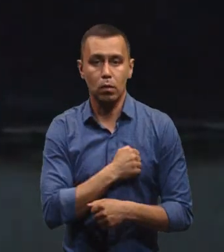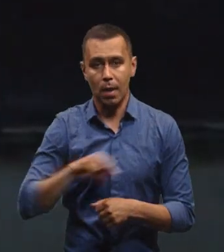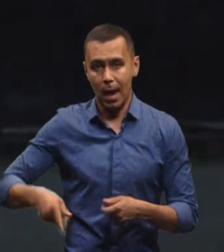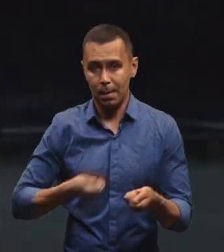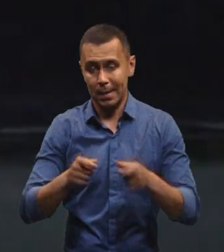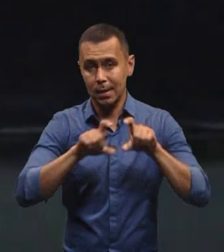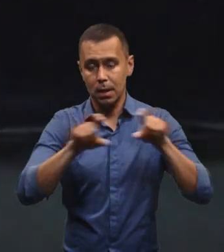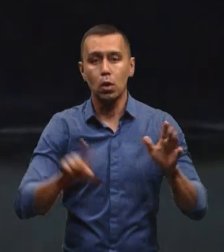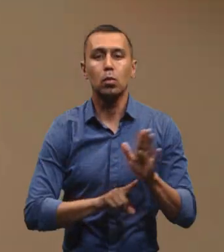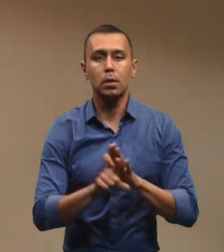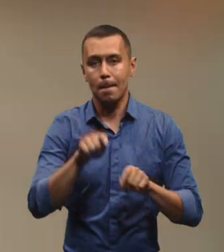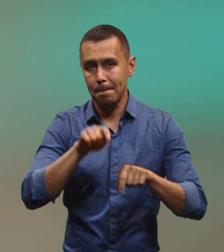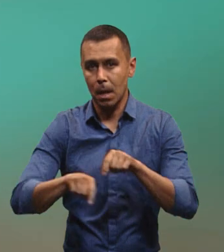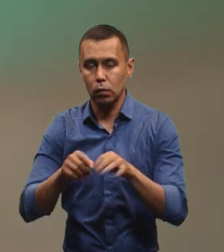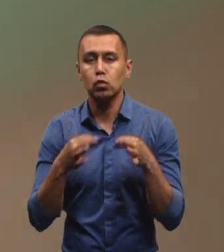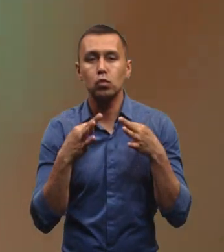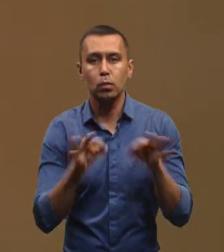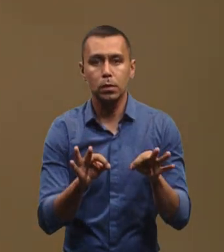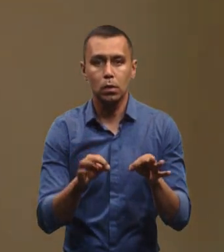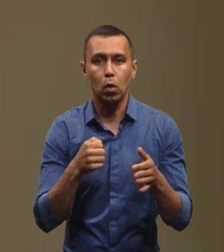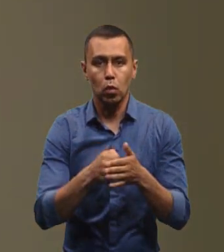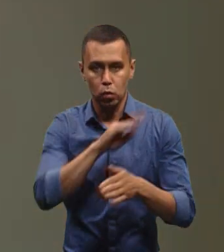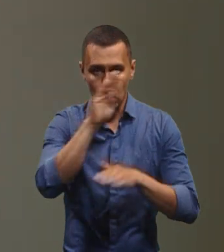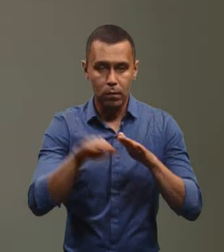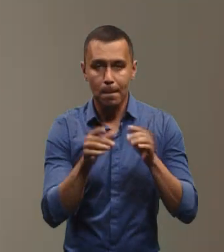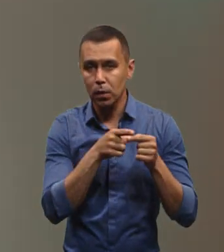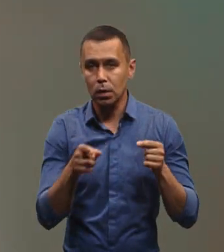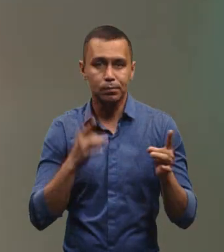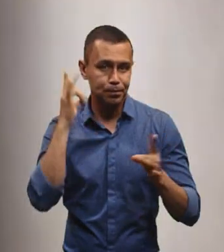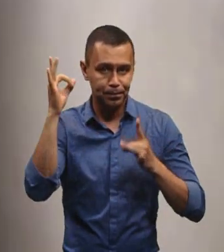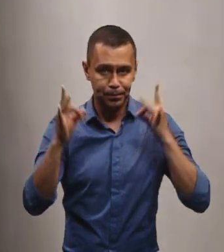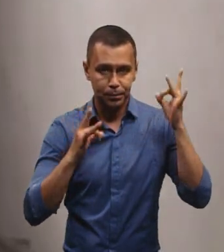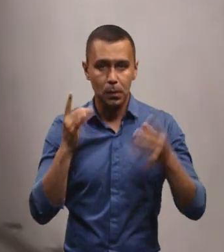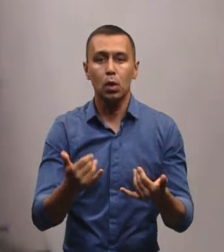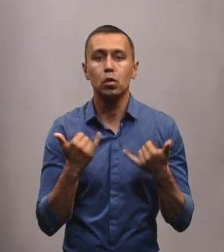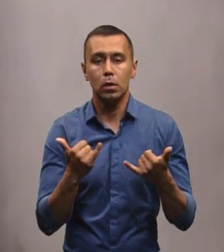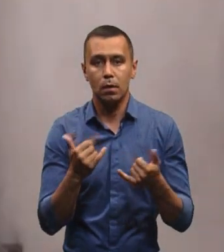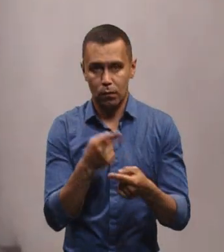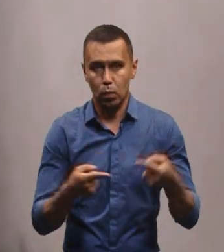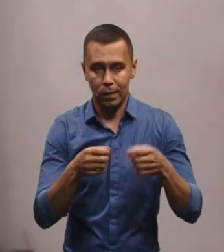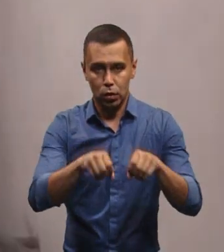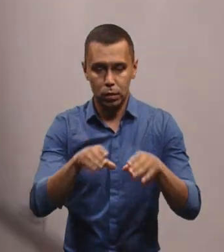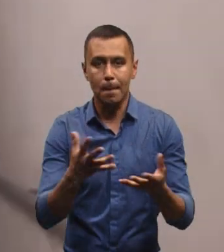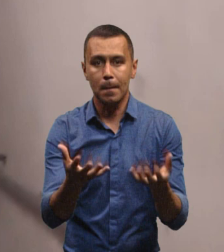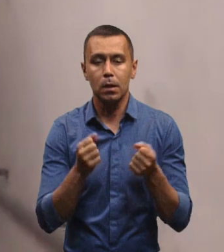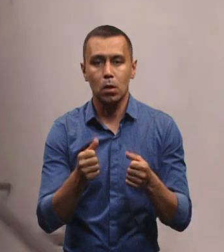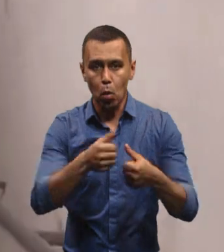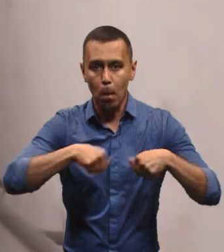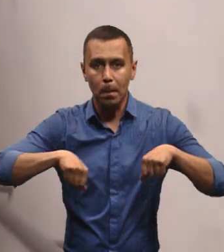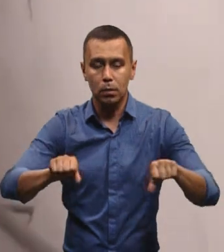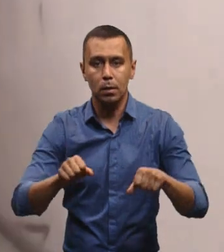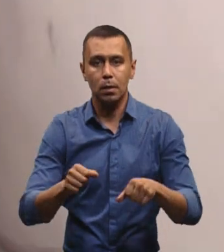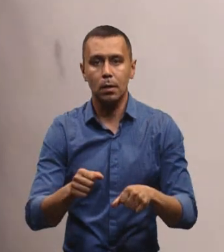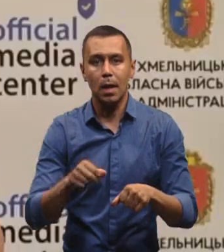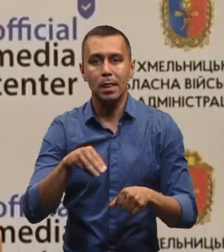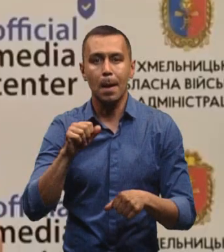адміністрація розпочне перевірку доступності до сховищ під час повітряних тривог. Сьогодні відповідне рішення прийнято комісією ТЕП